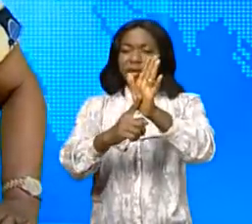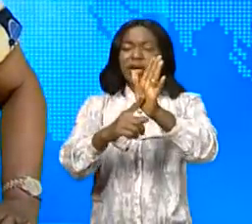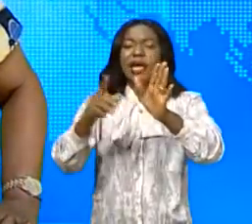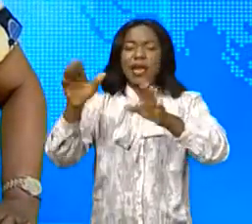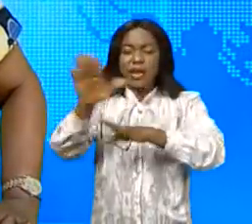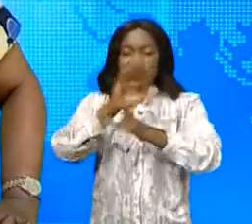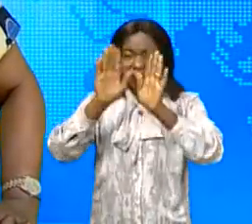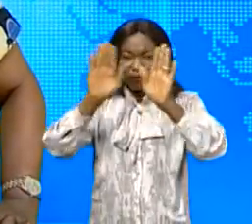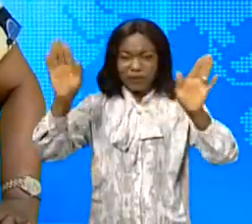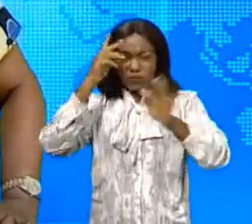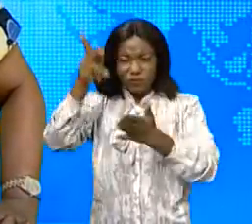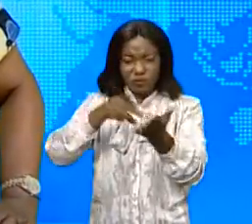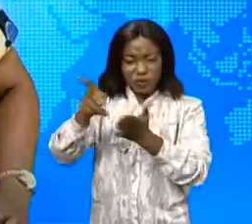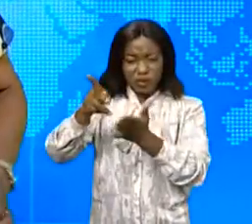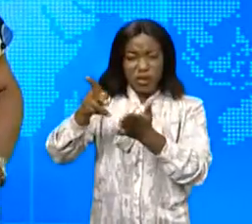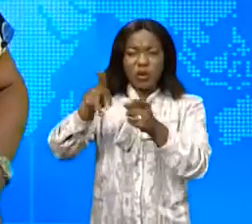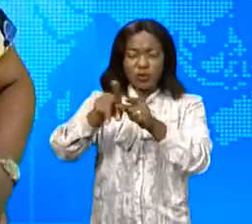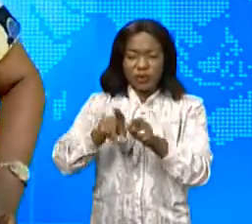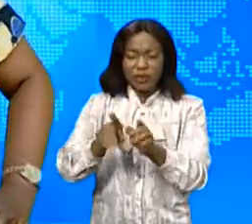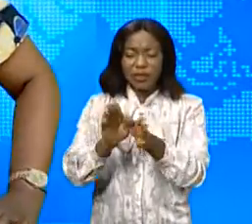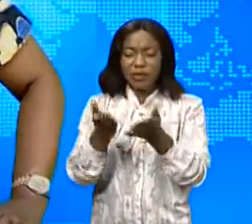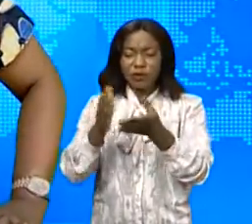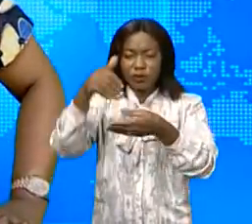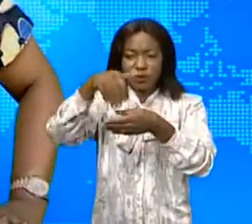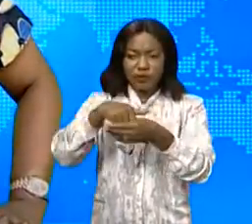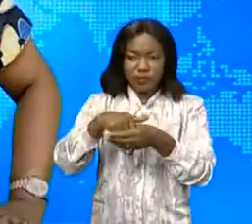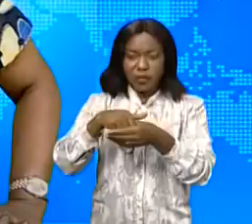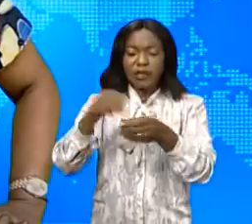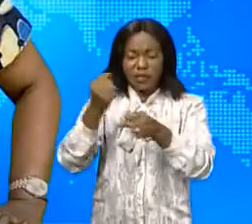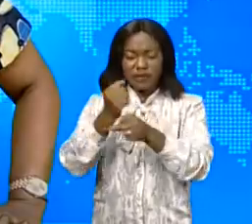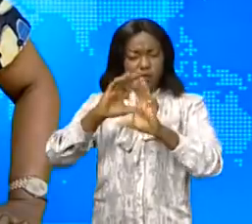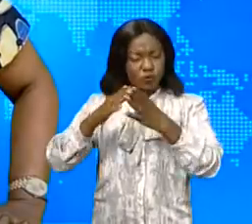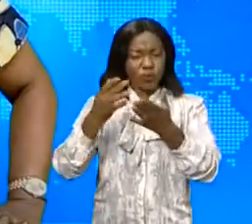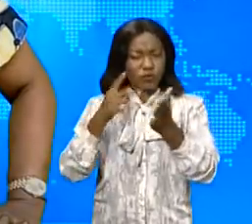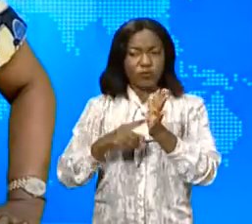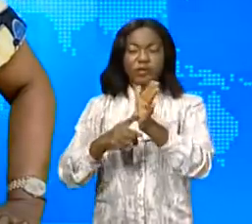situation fiscale des entreprises du portefeuille et établissements publics. Suivez.